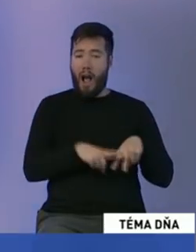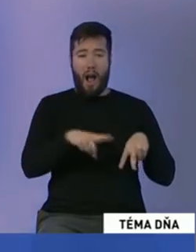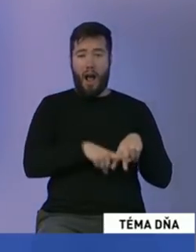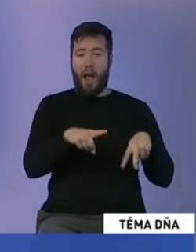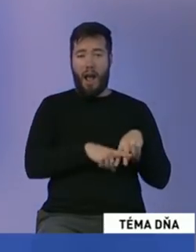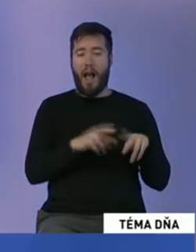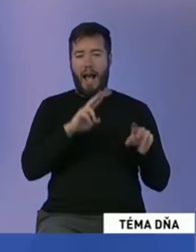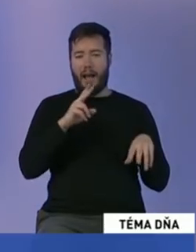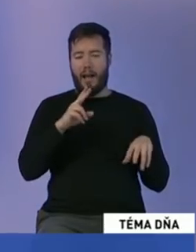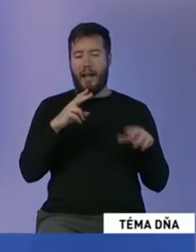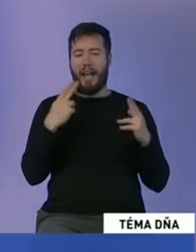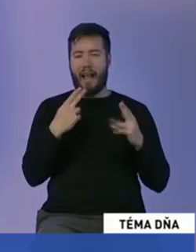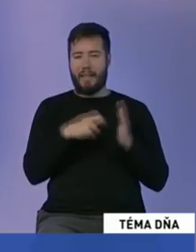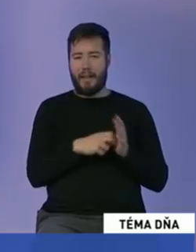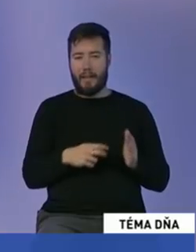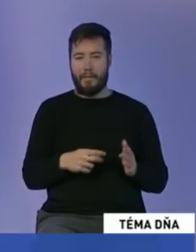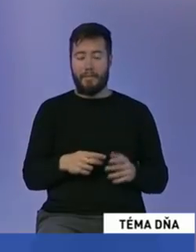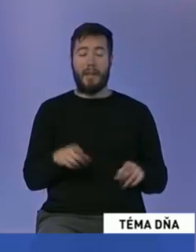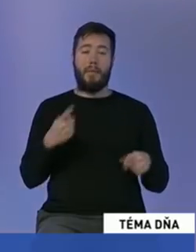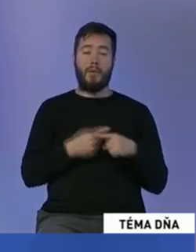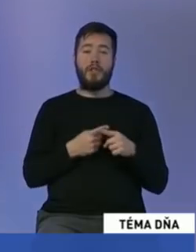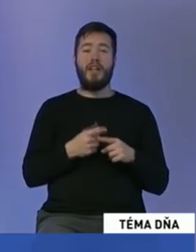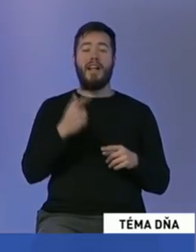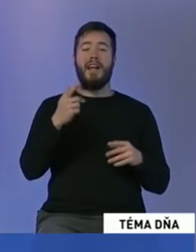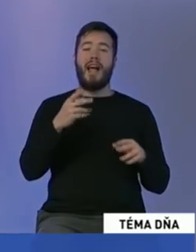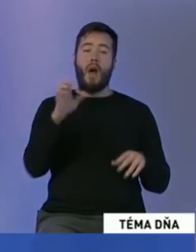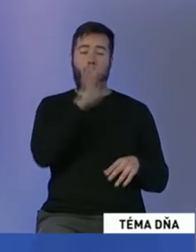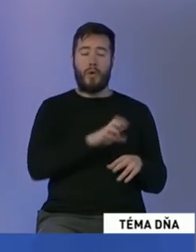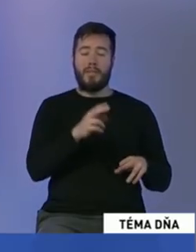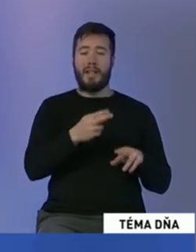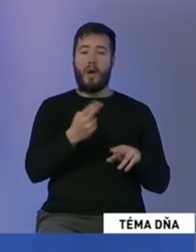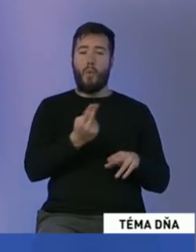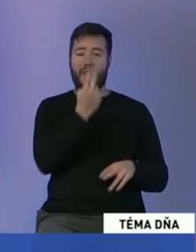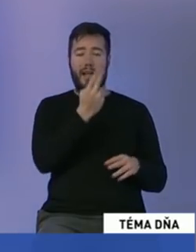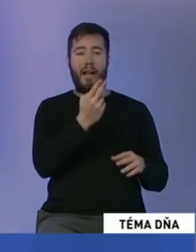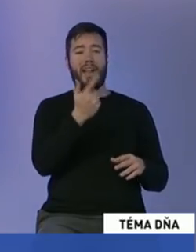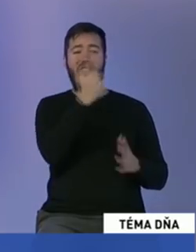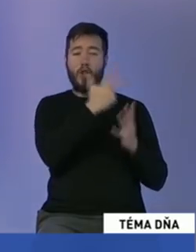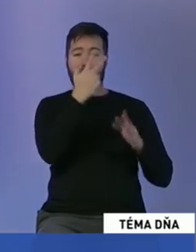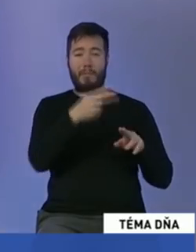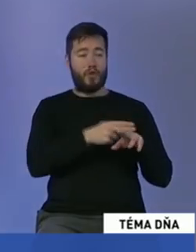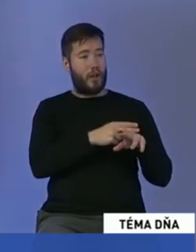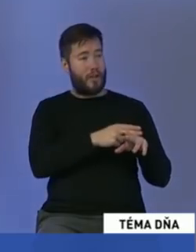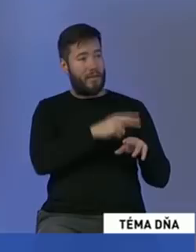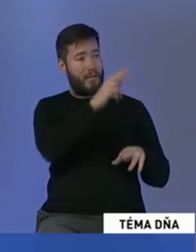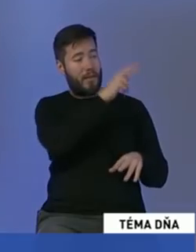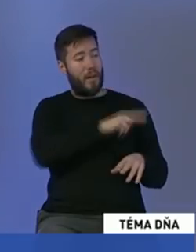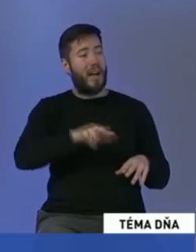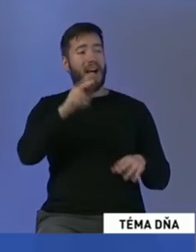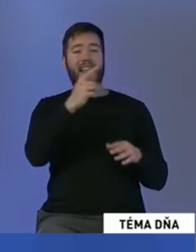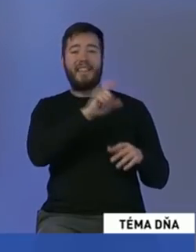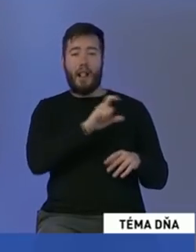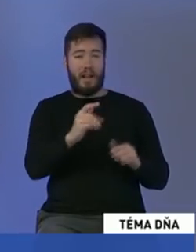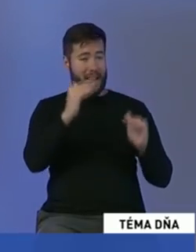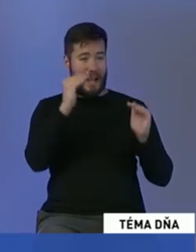tých číslach, tak máme 12 najnižší dlh spomedzi všetkých 28 krajín Európskej únie. Sme 25. najbezpečnejšia